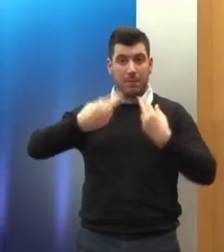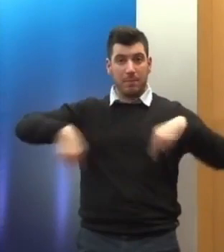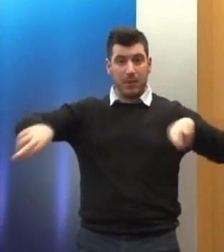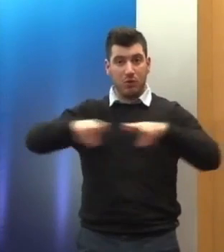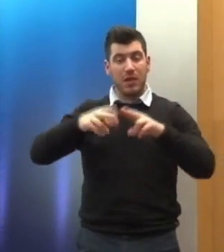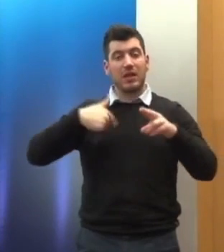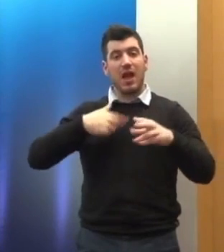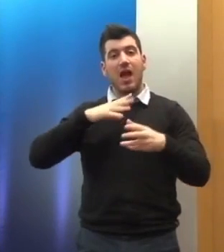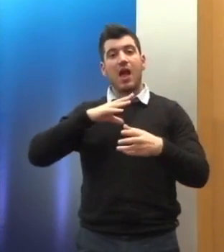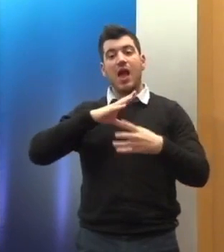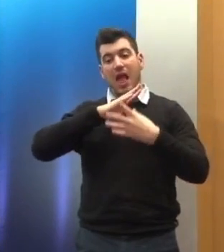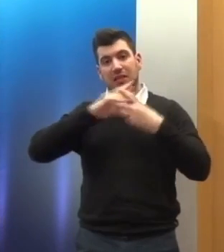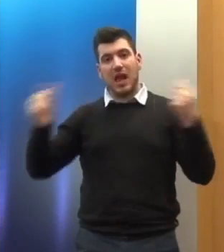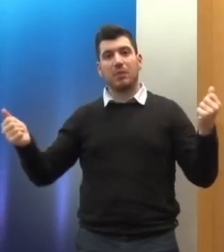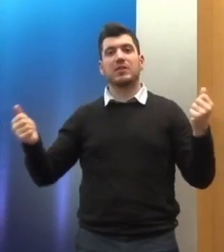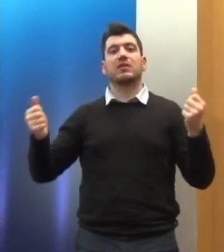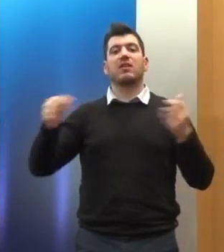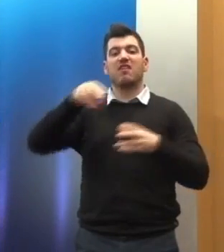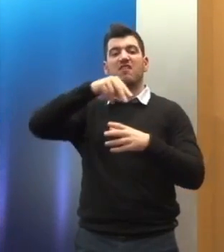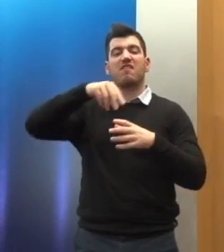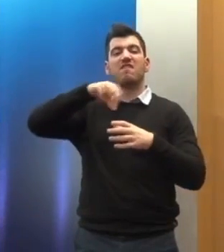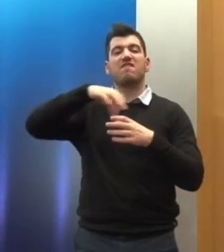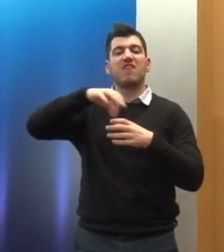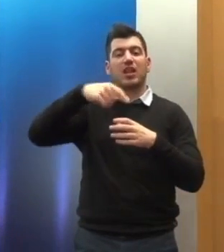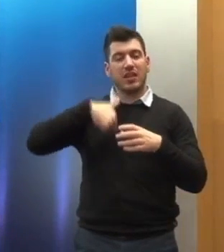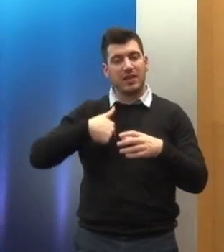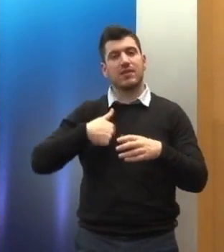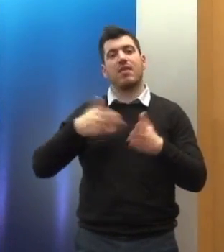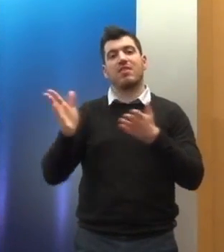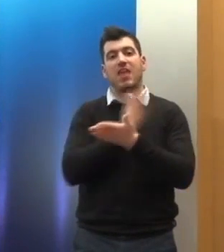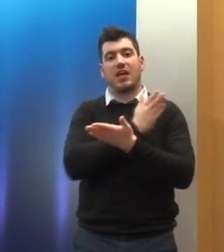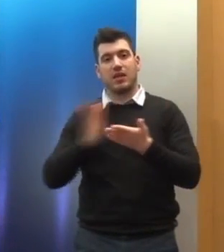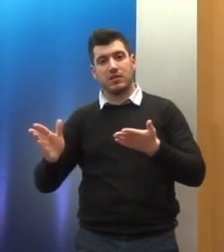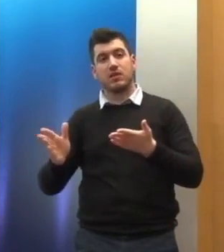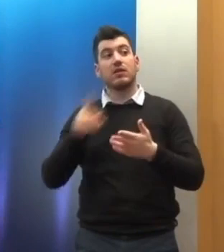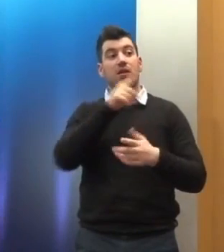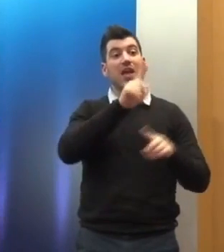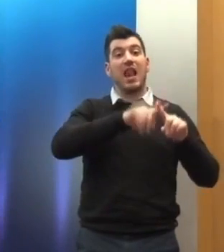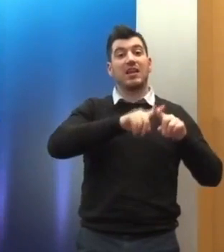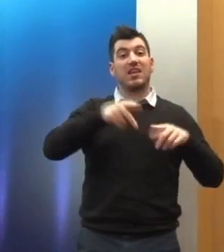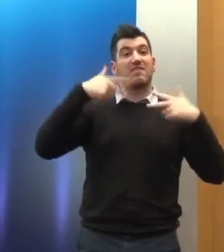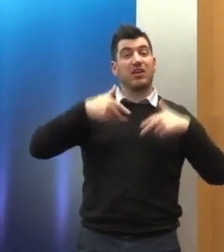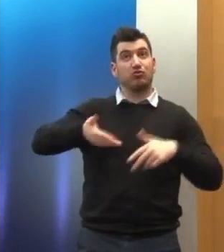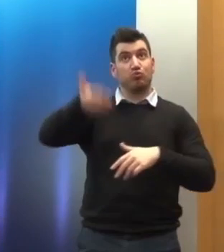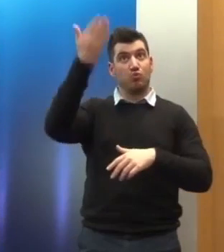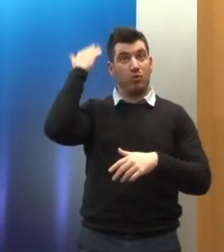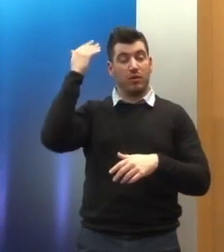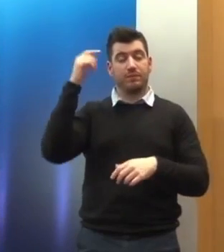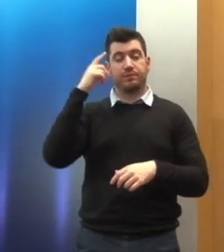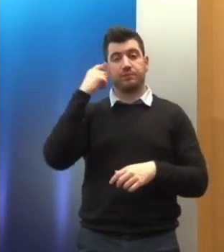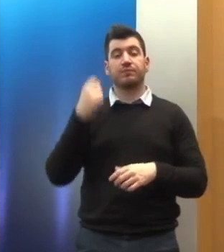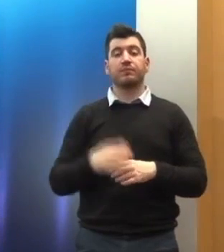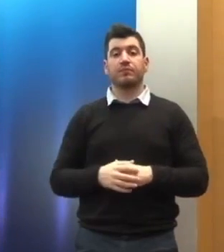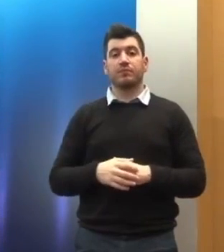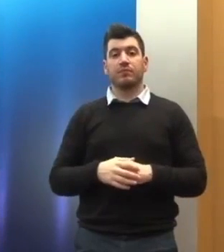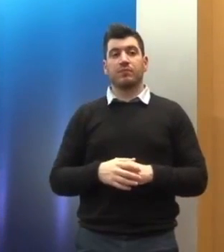εξάλληψη των φιλετικών διακρίσεων η αρχική έκθεση της ελληνικής κυβερνήσεως και μιλάω υπό τον